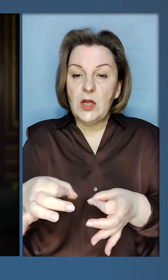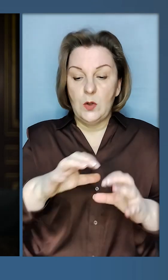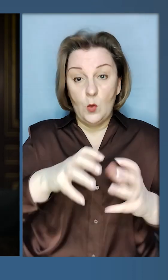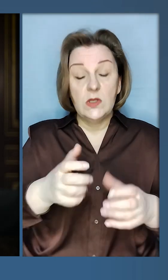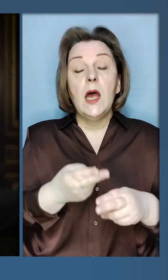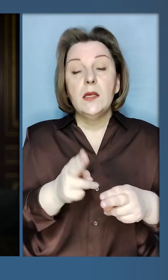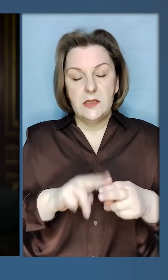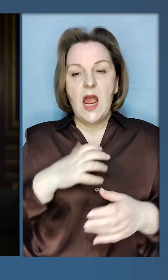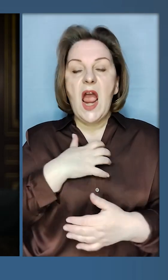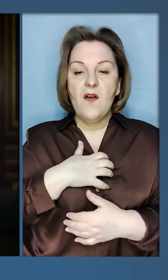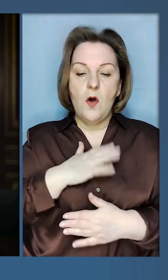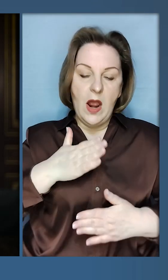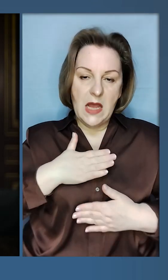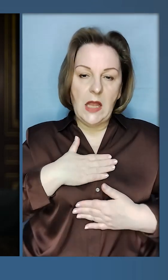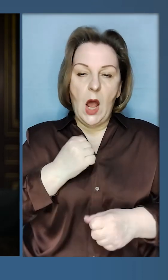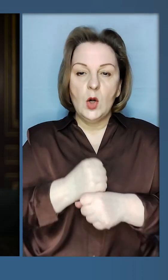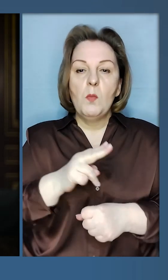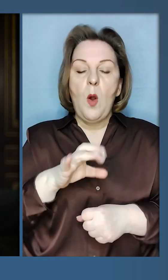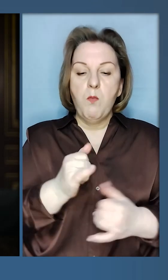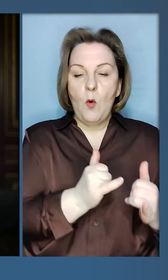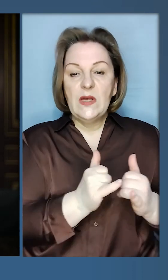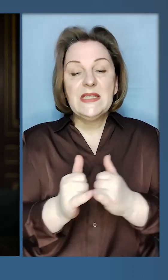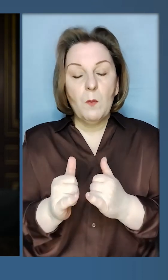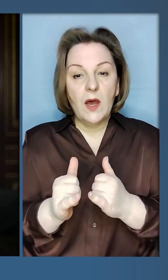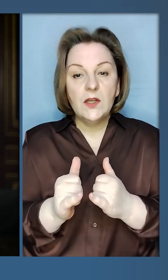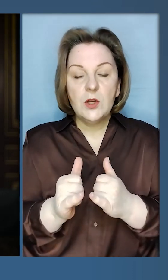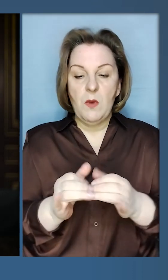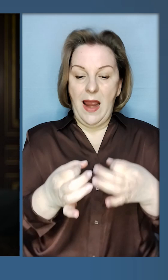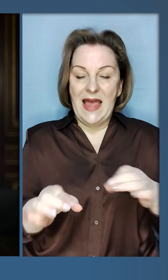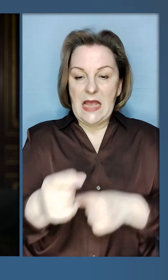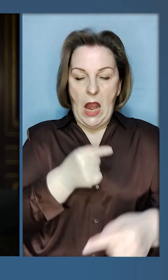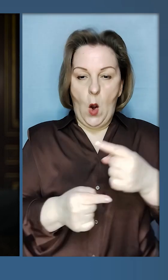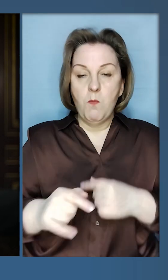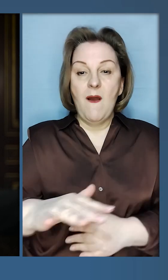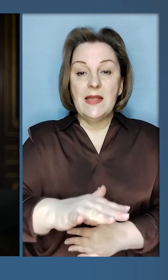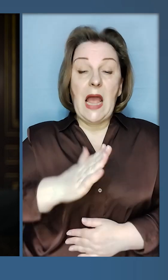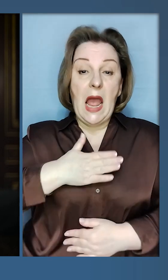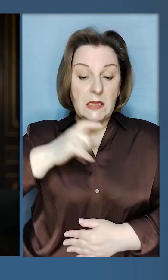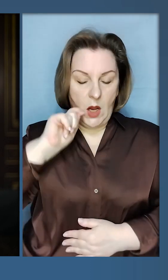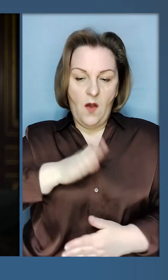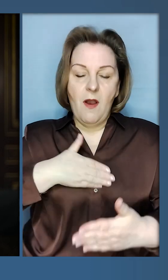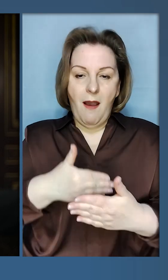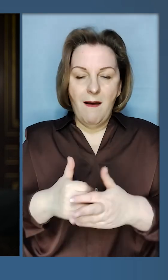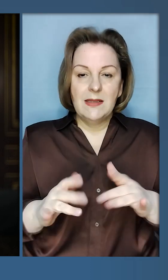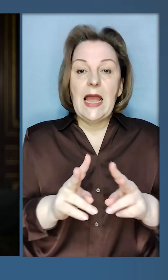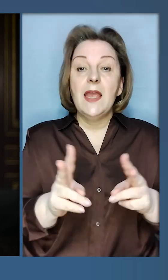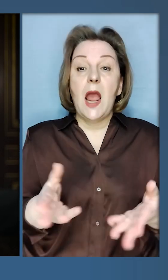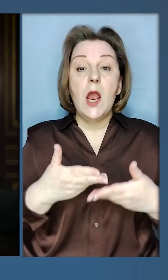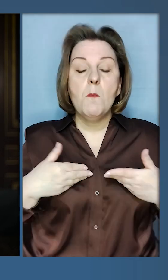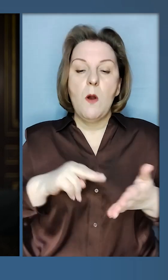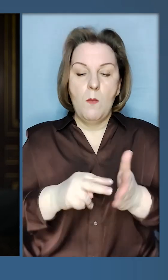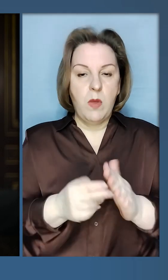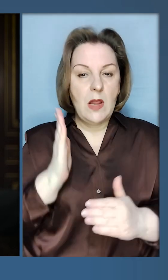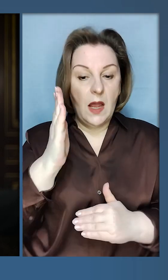частинах світу. Це важливо в нашій роботі по забезпеченню деокупації території. Наших активних дій, які